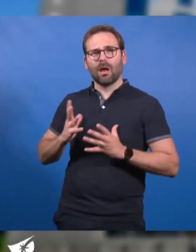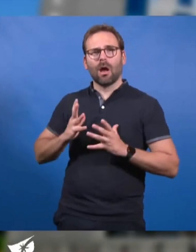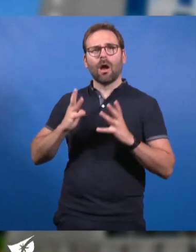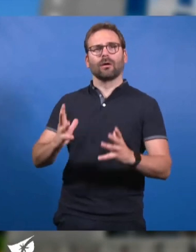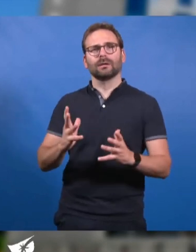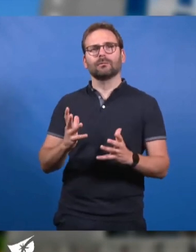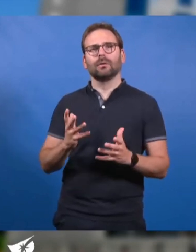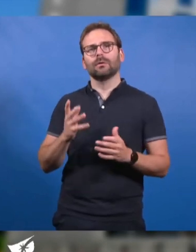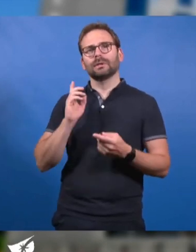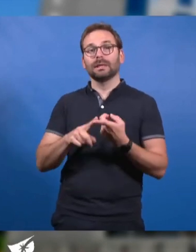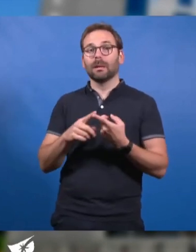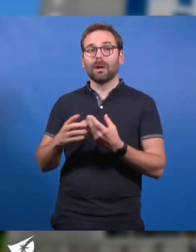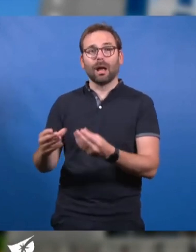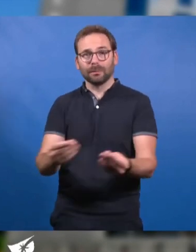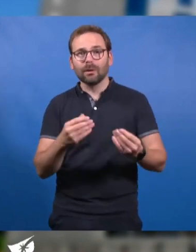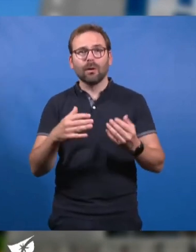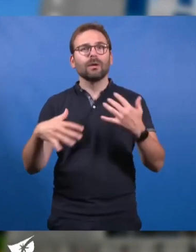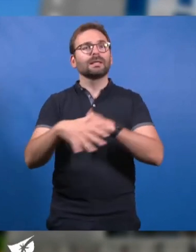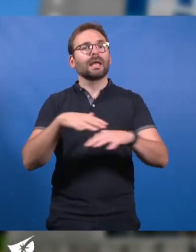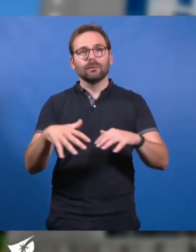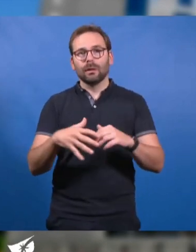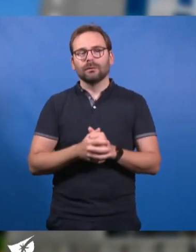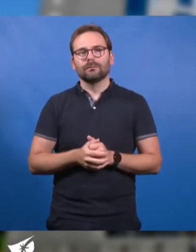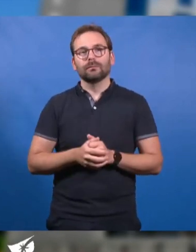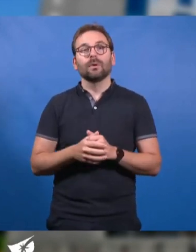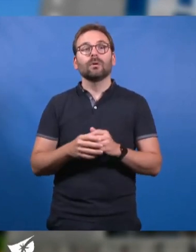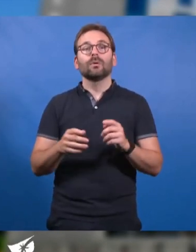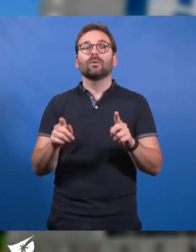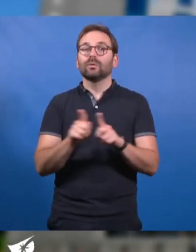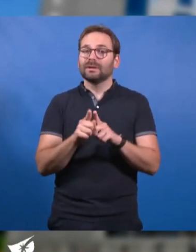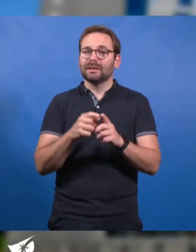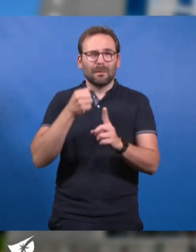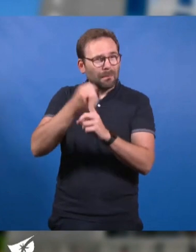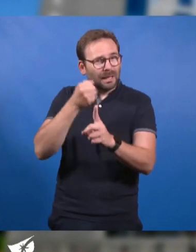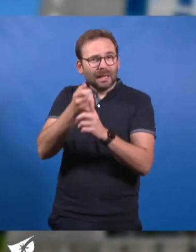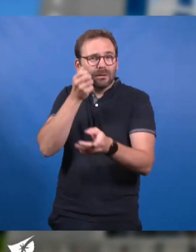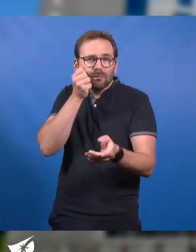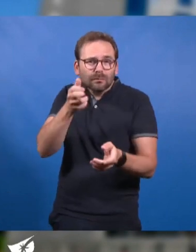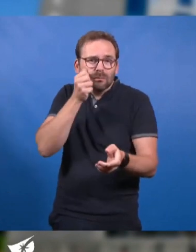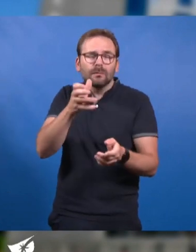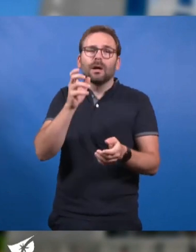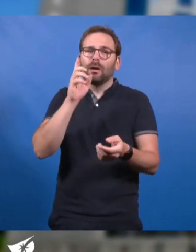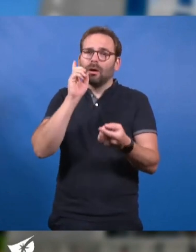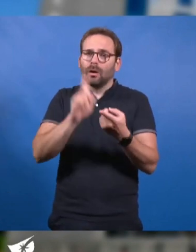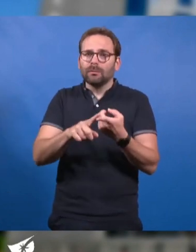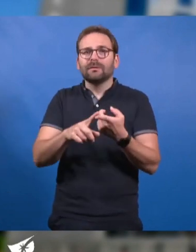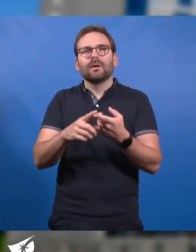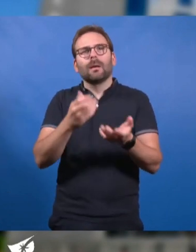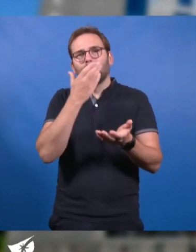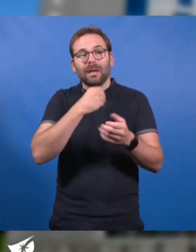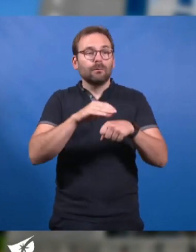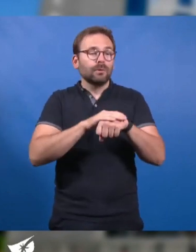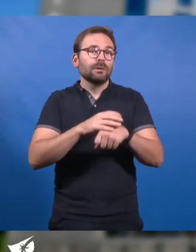'engagement de Mireille pour nos habitants et nos territoires, sans compter sa bataille constante pour doter cette belle politique publique